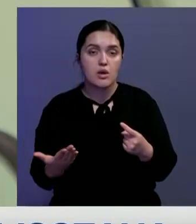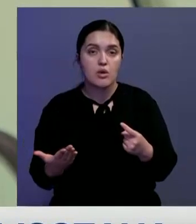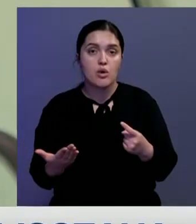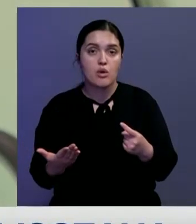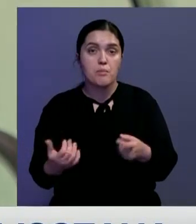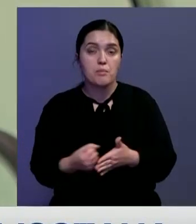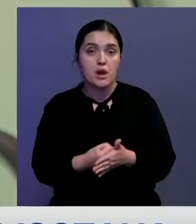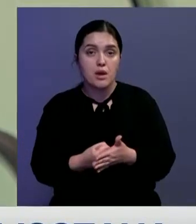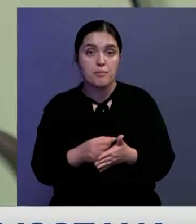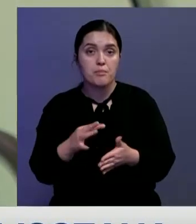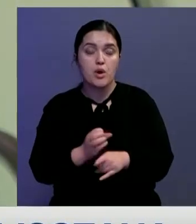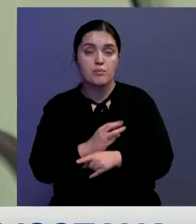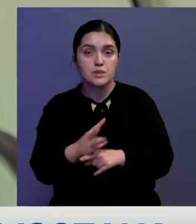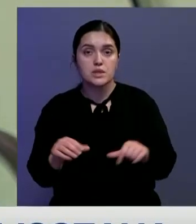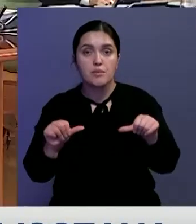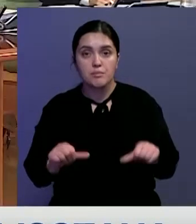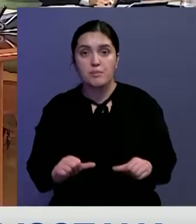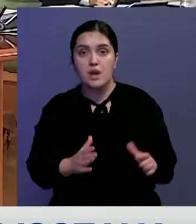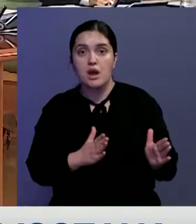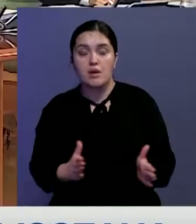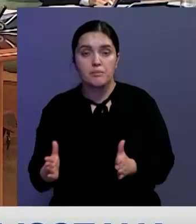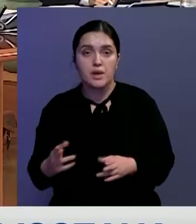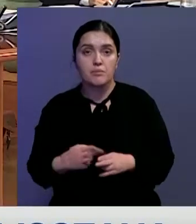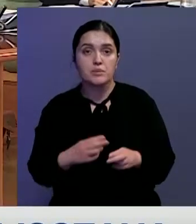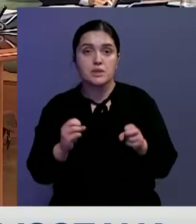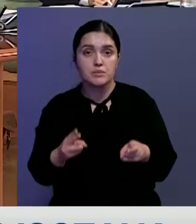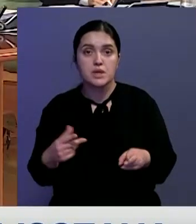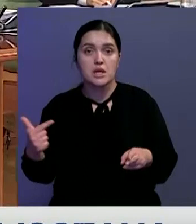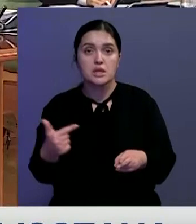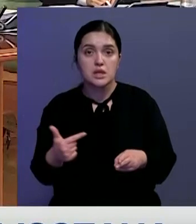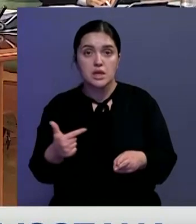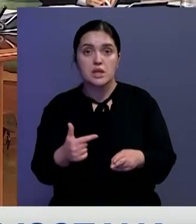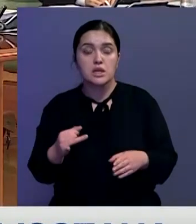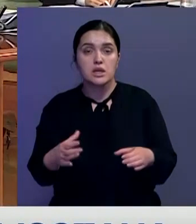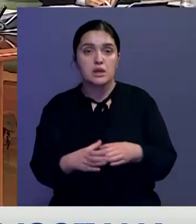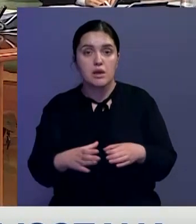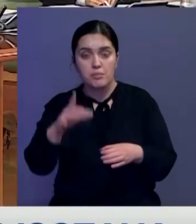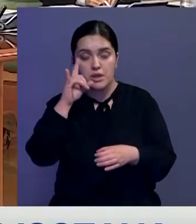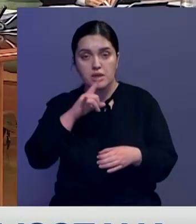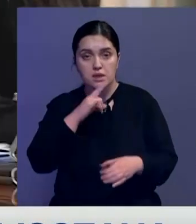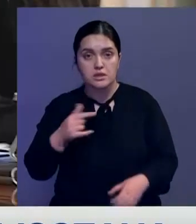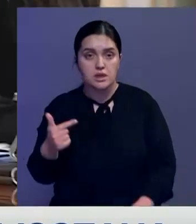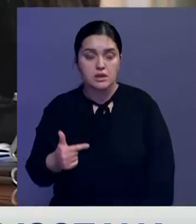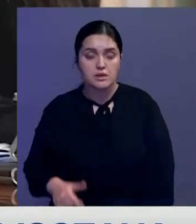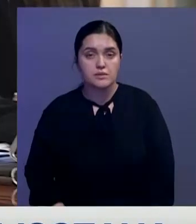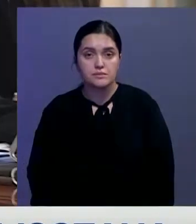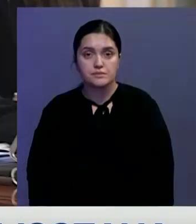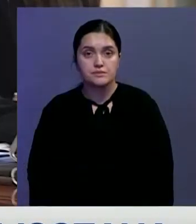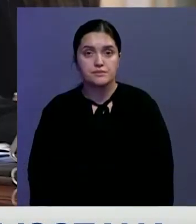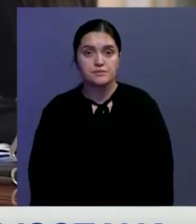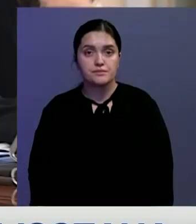кыргызскую сторону предпринять меры по обеспечению правопорядка и безопасности граждан и компании Казахстана.